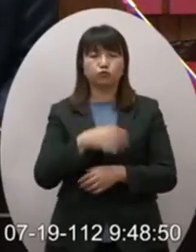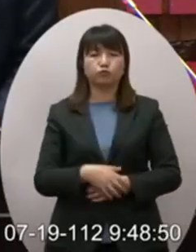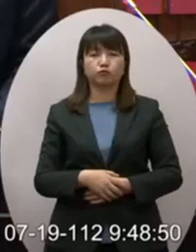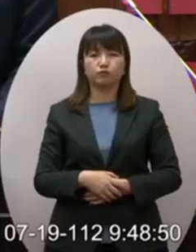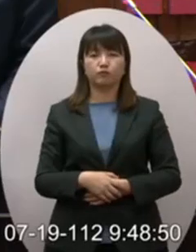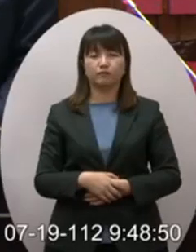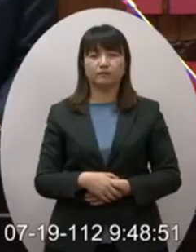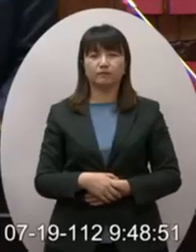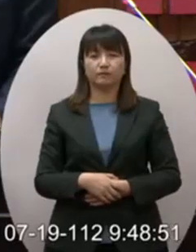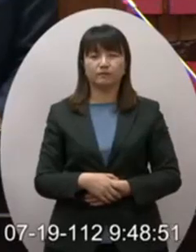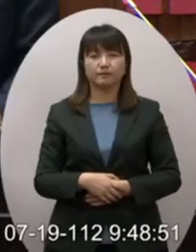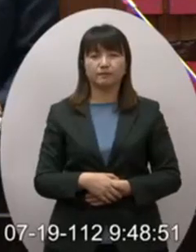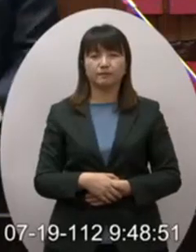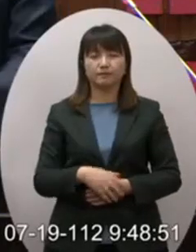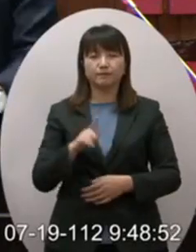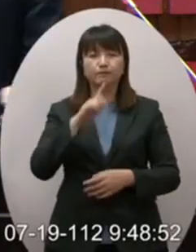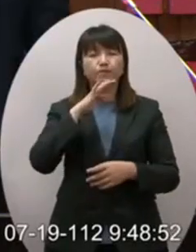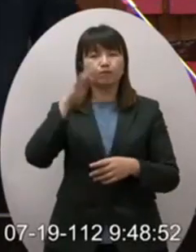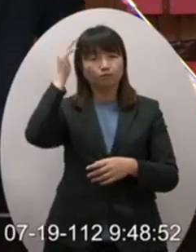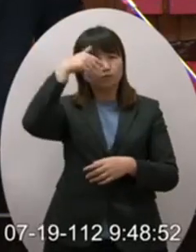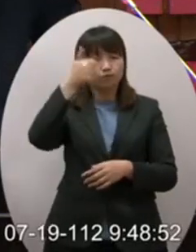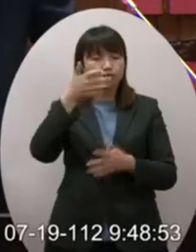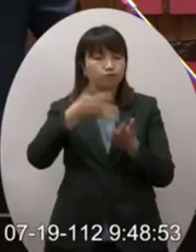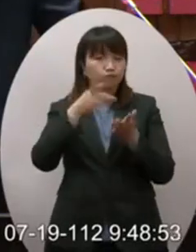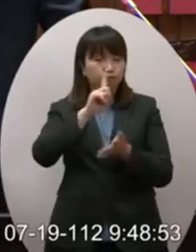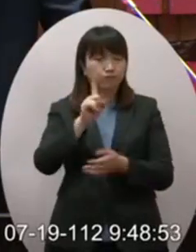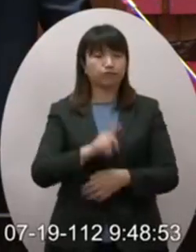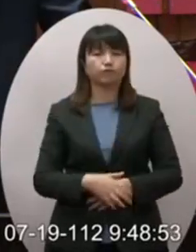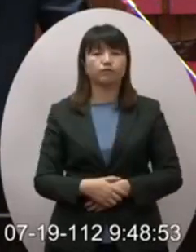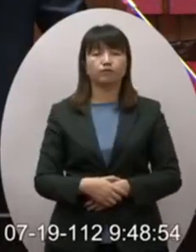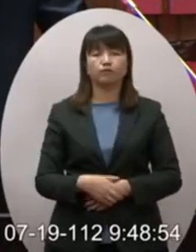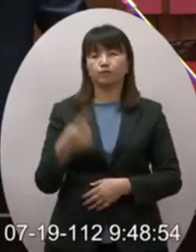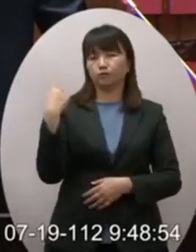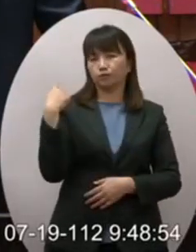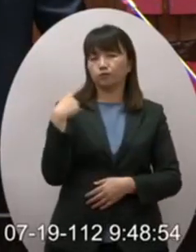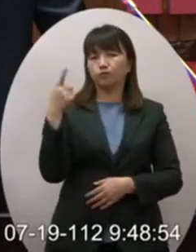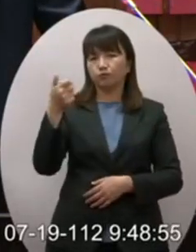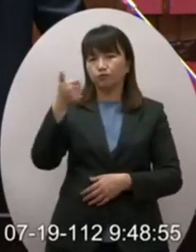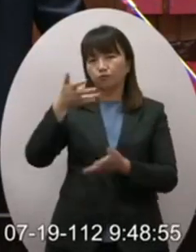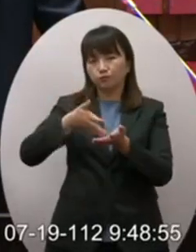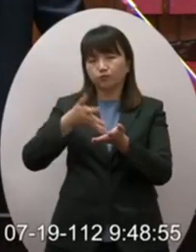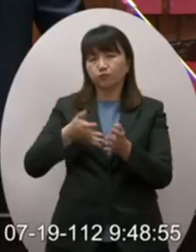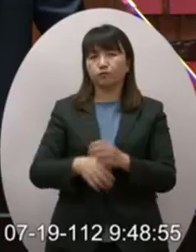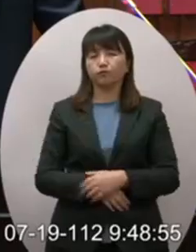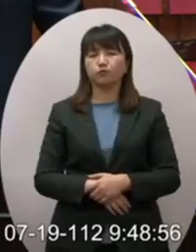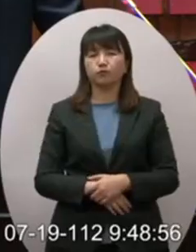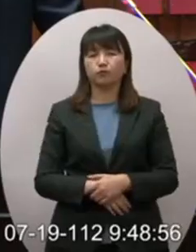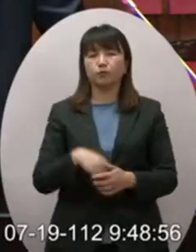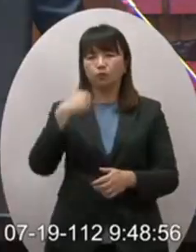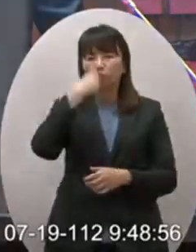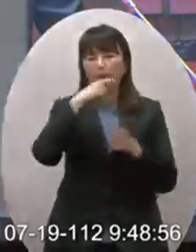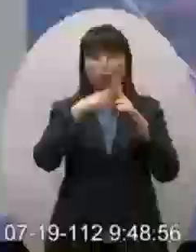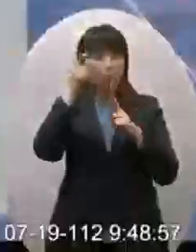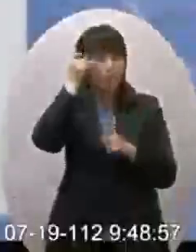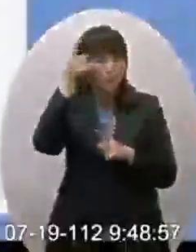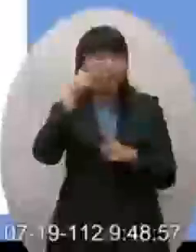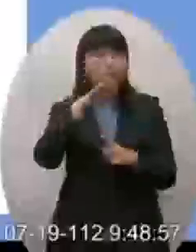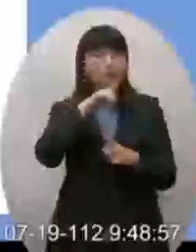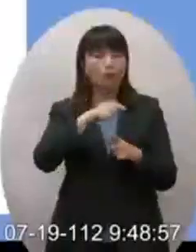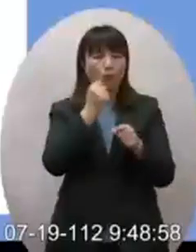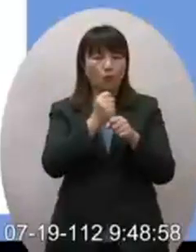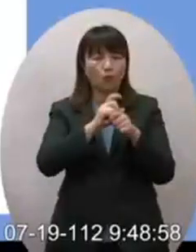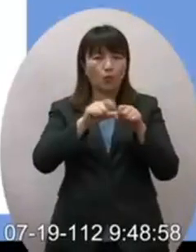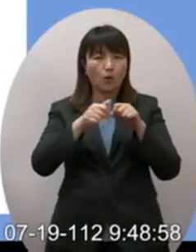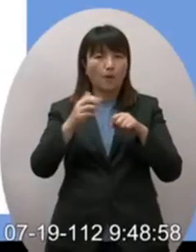de-risking好那我們再看看川普講什麼話川普昨天說他說台灣人很聰明他把我們